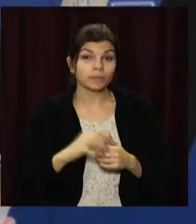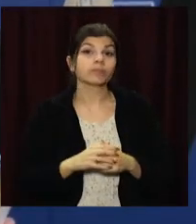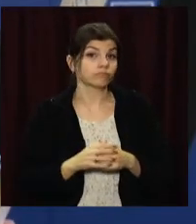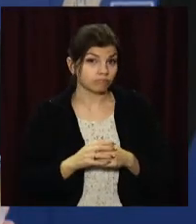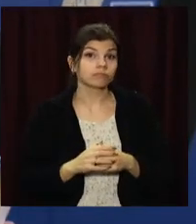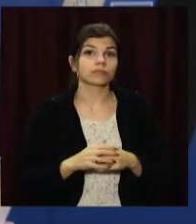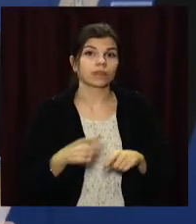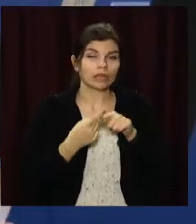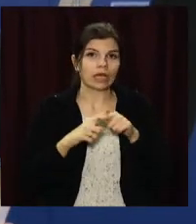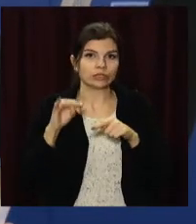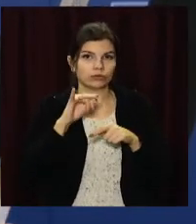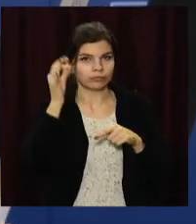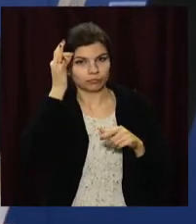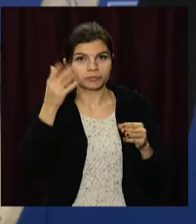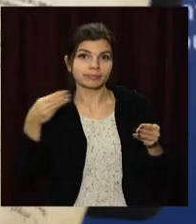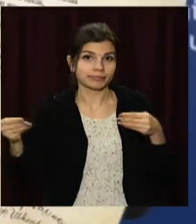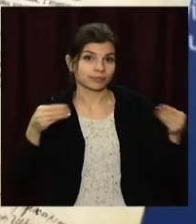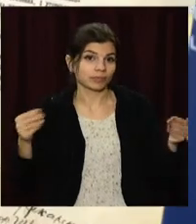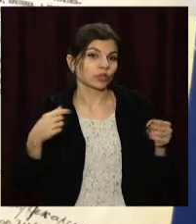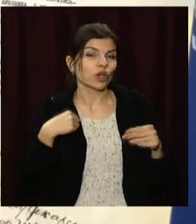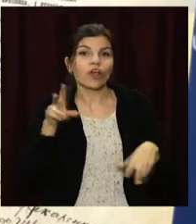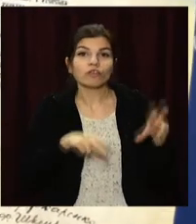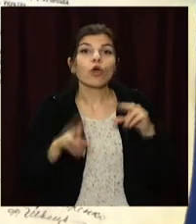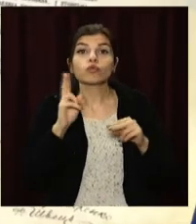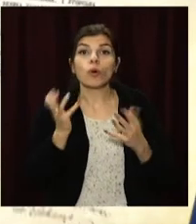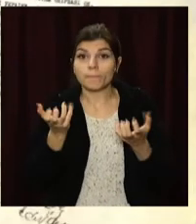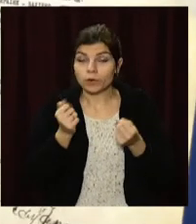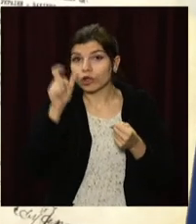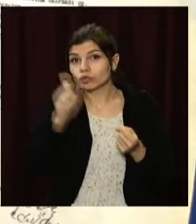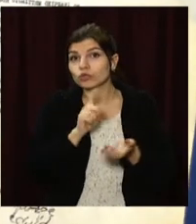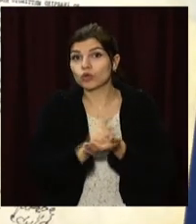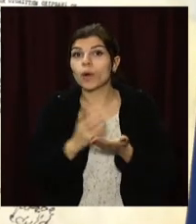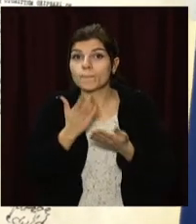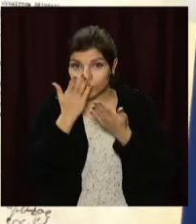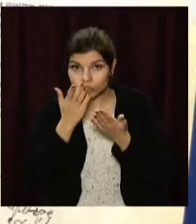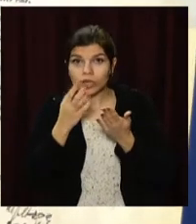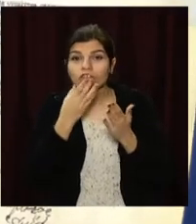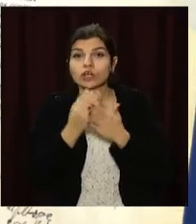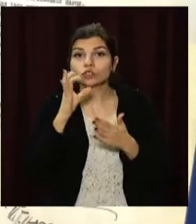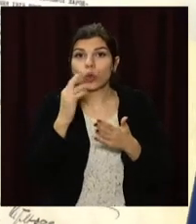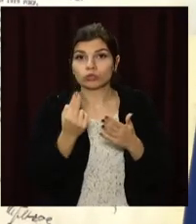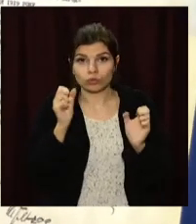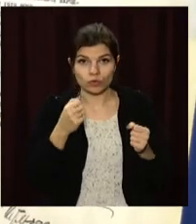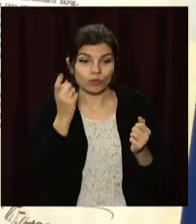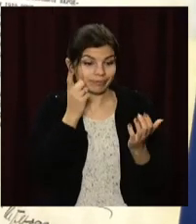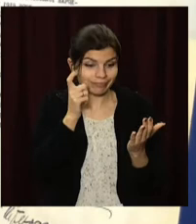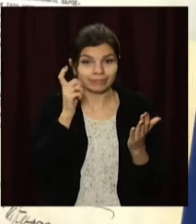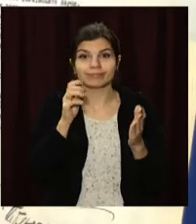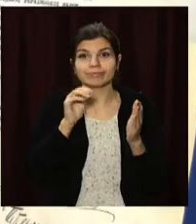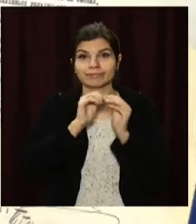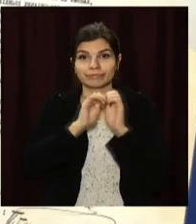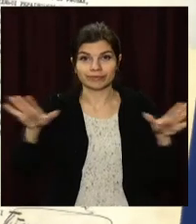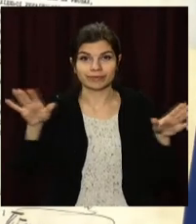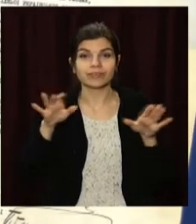І я вважаю, що кожен, хто їх отримає, має прочитати, поширити в своїй соціальній мережі, щоби також могли